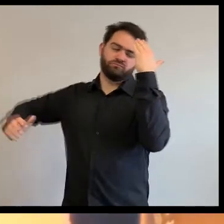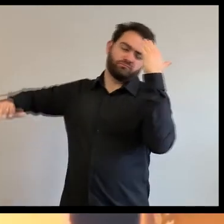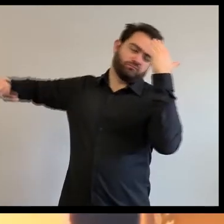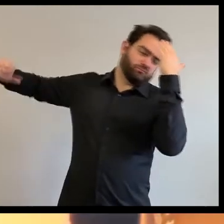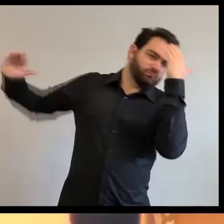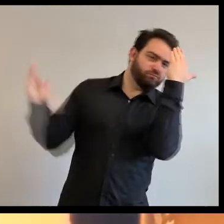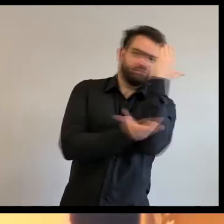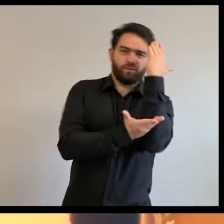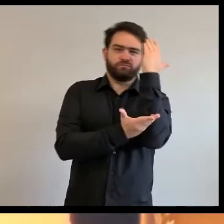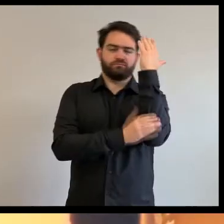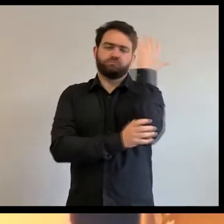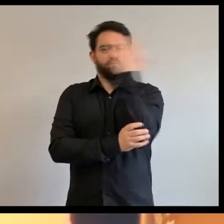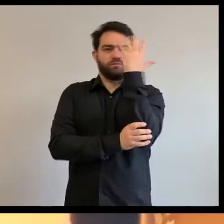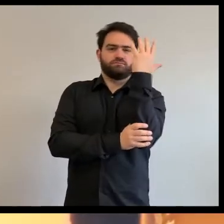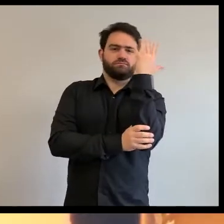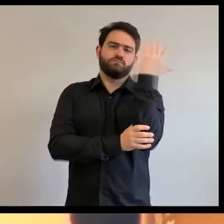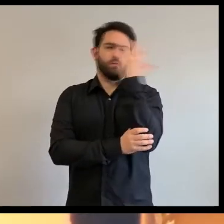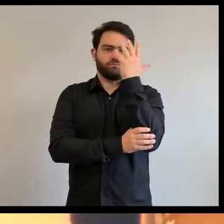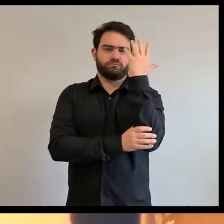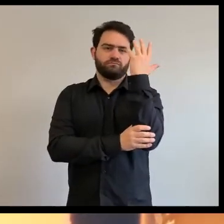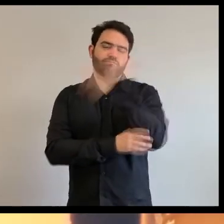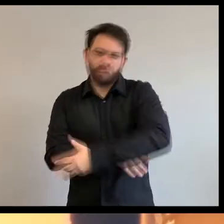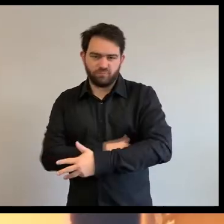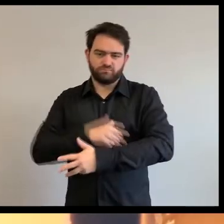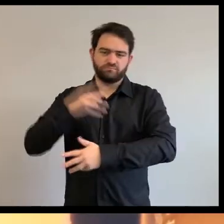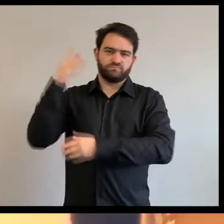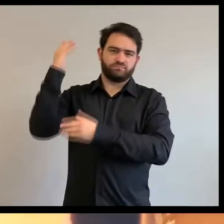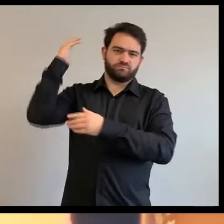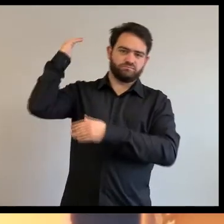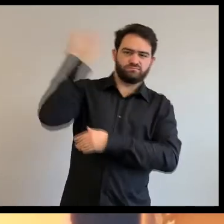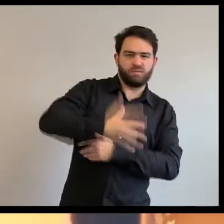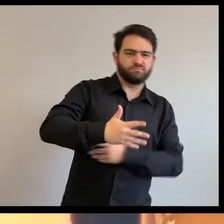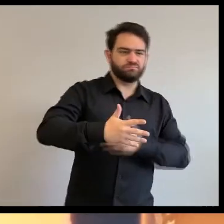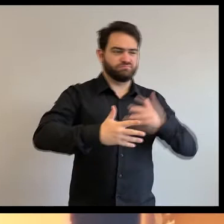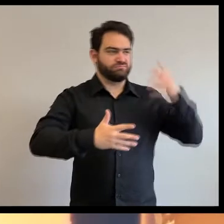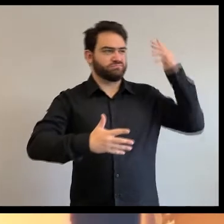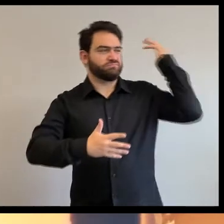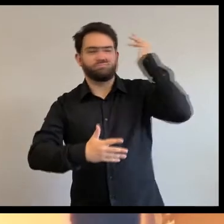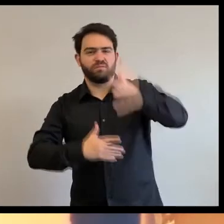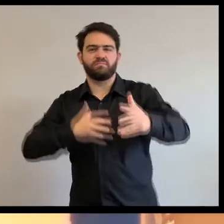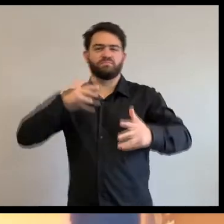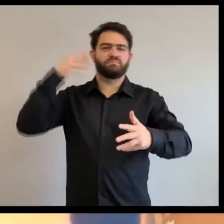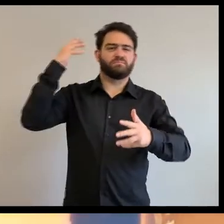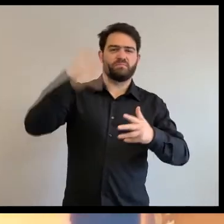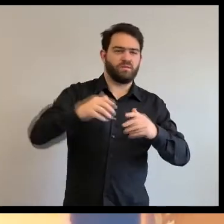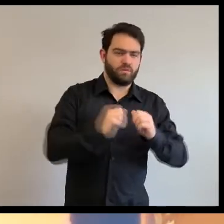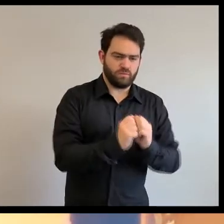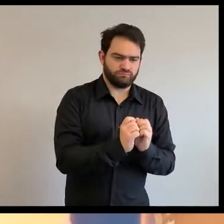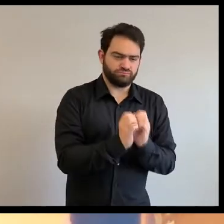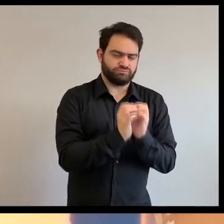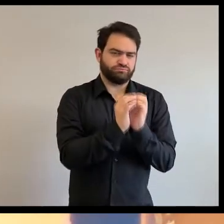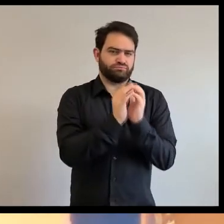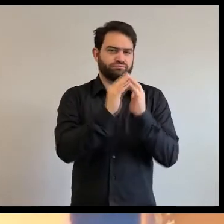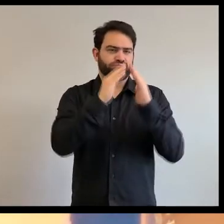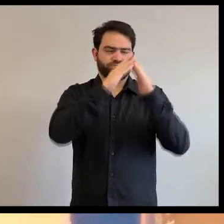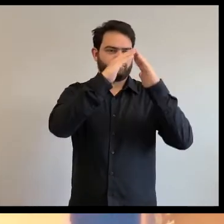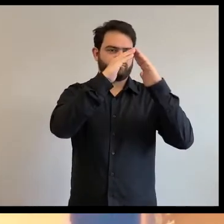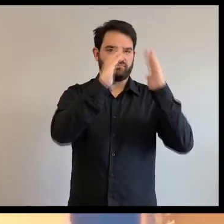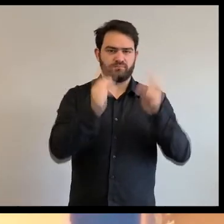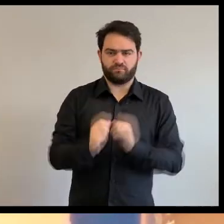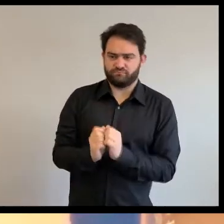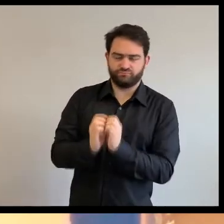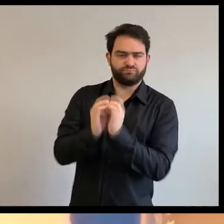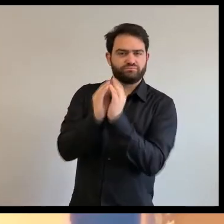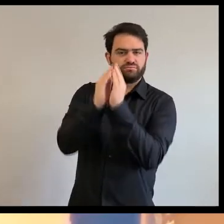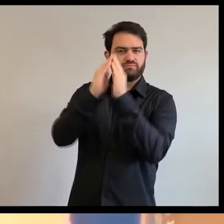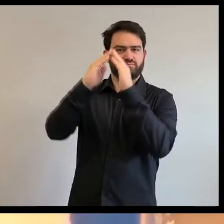Ils ont coupé des bois, ils ont coupé les grands arbres, ils ont construit leur maison. Ils ont coupé plus de bois pour la